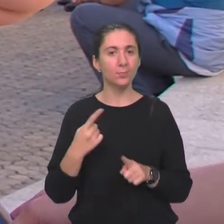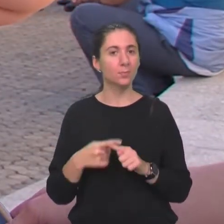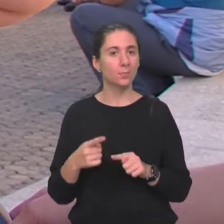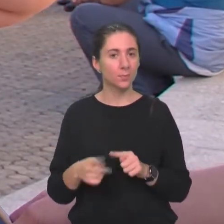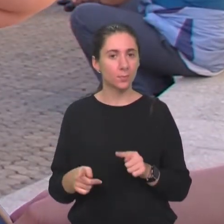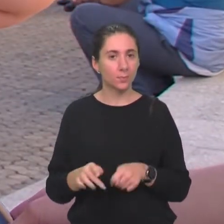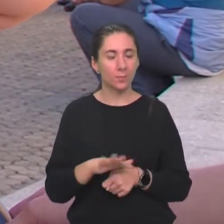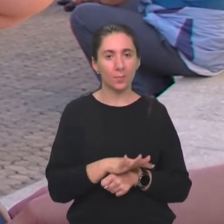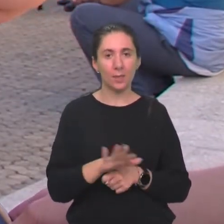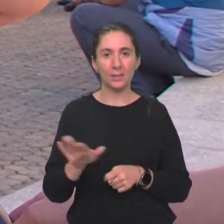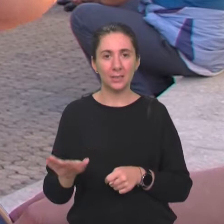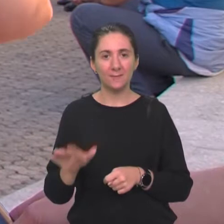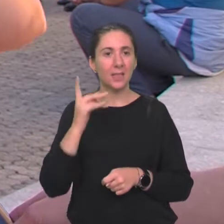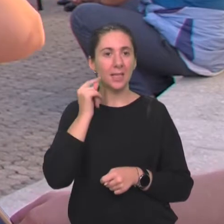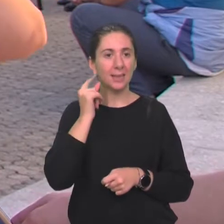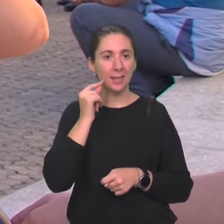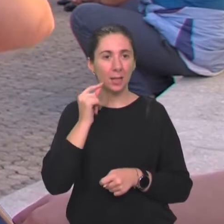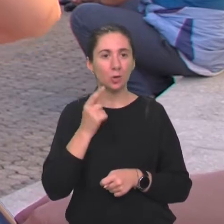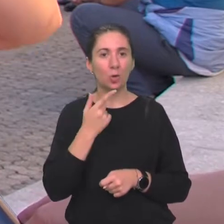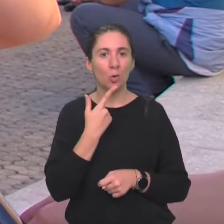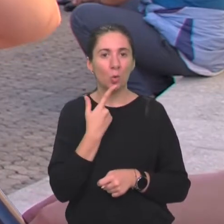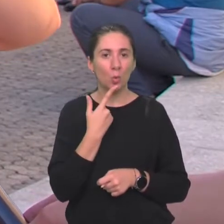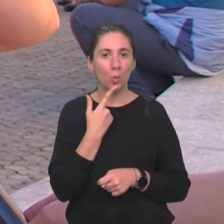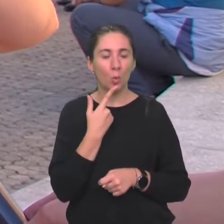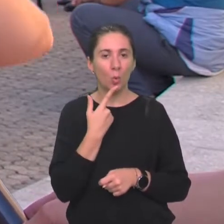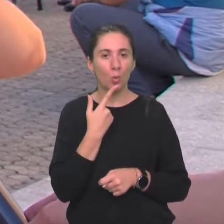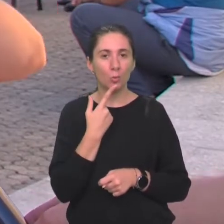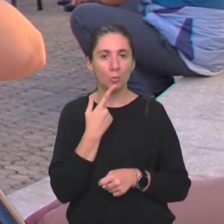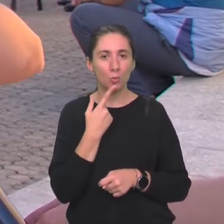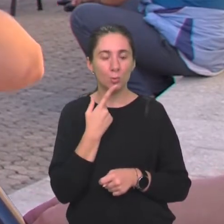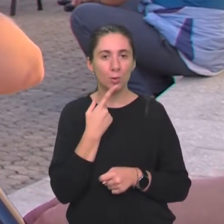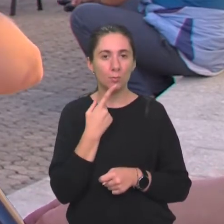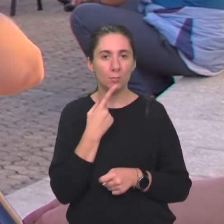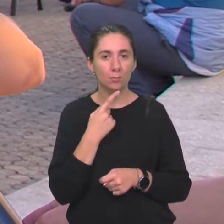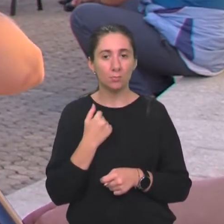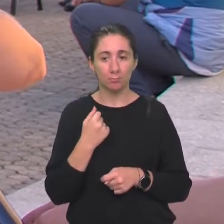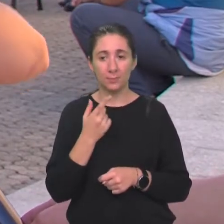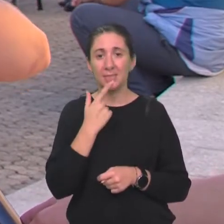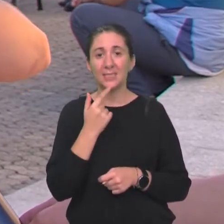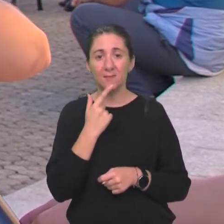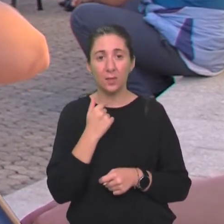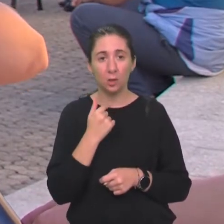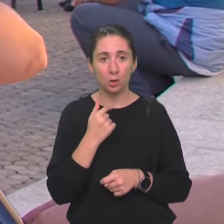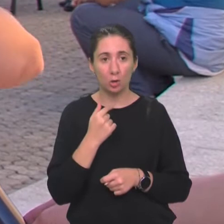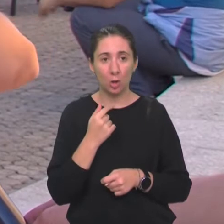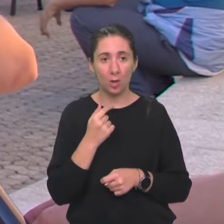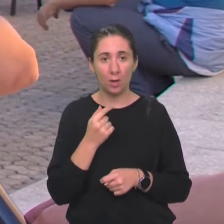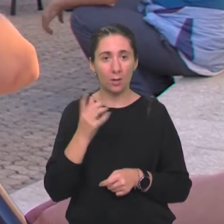što svi dečki kojim su se ikad sviđali su